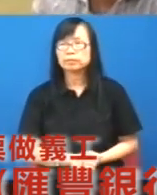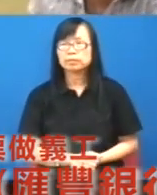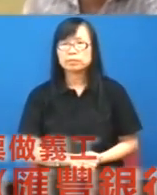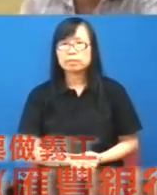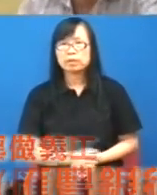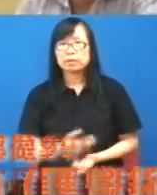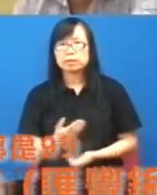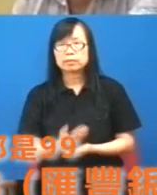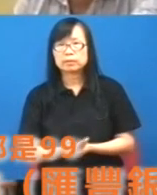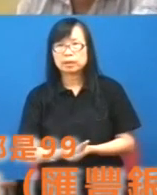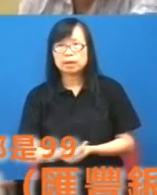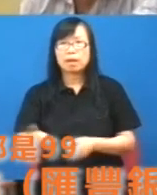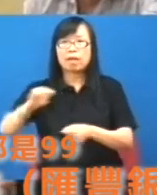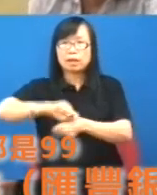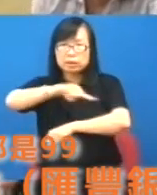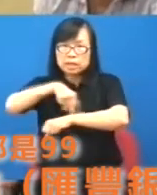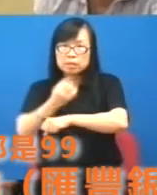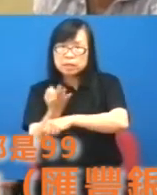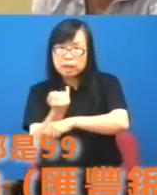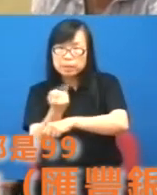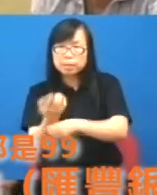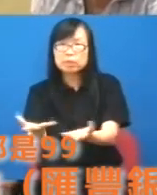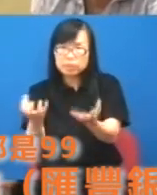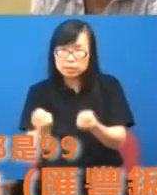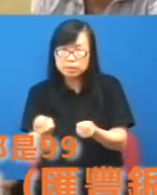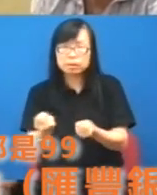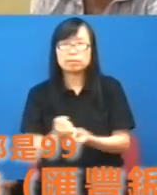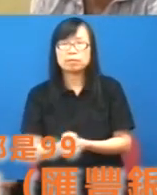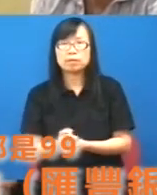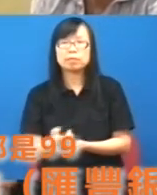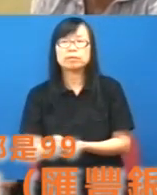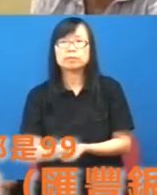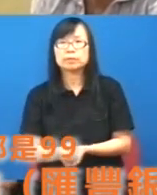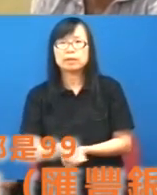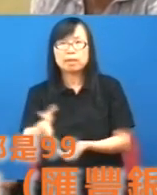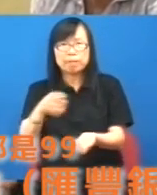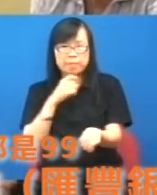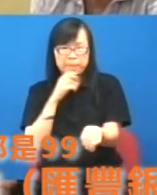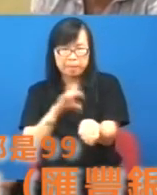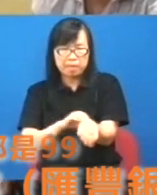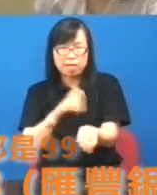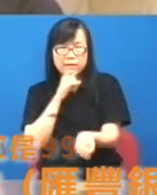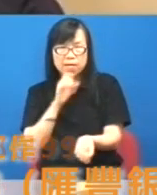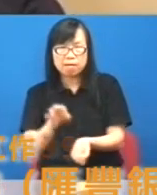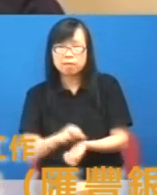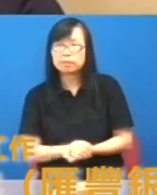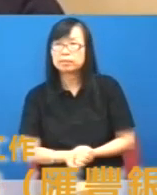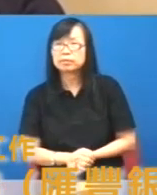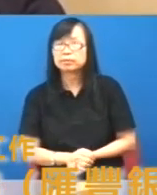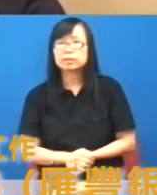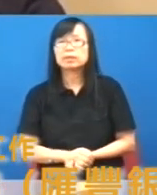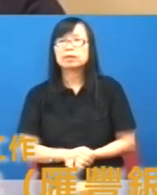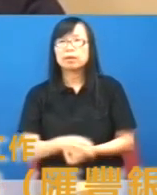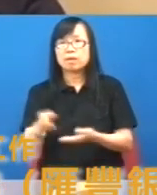哦加上30元都可以接受阿哥他是不是病了不叫他試30元只是